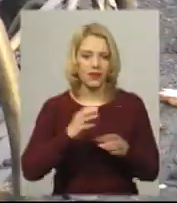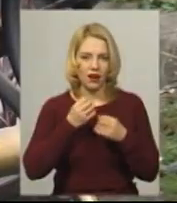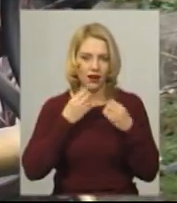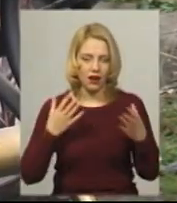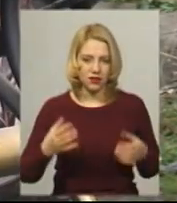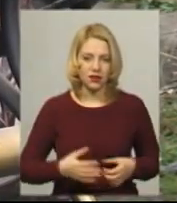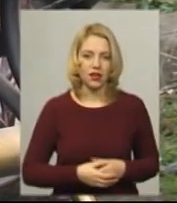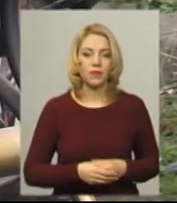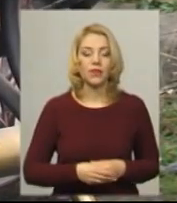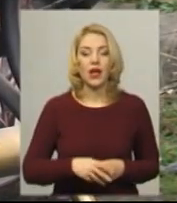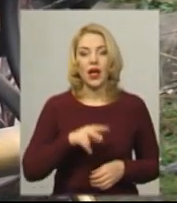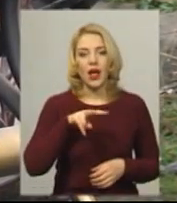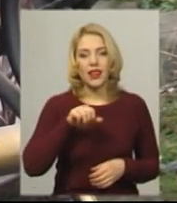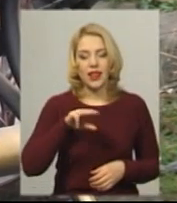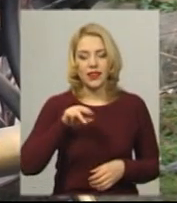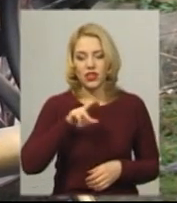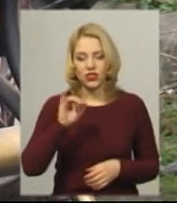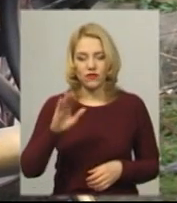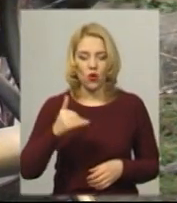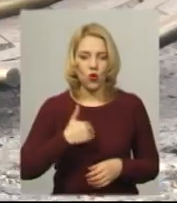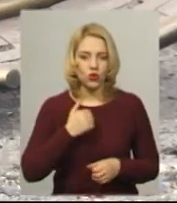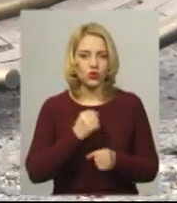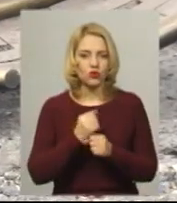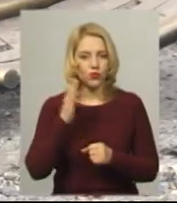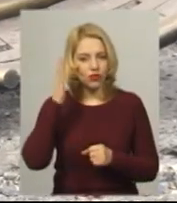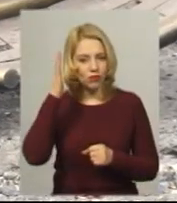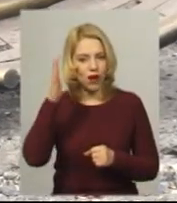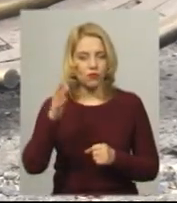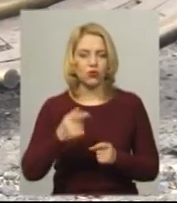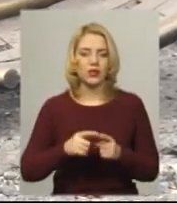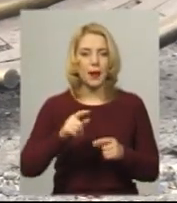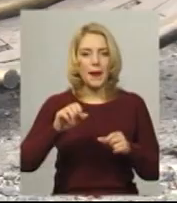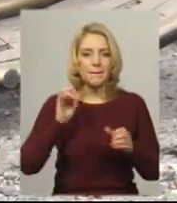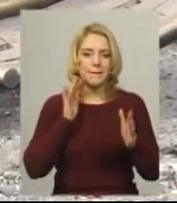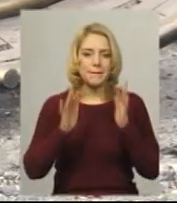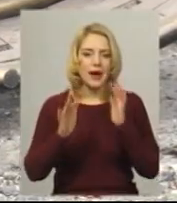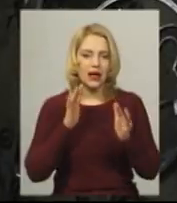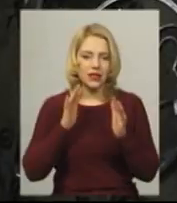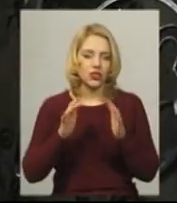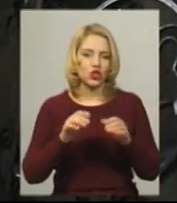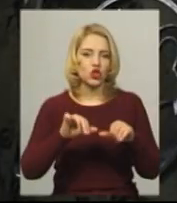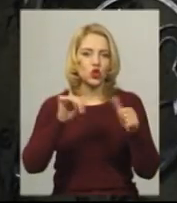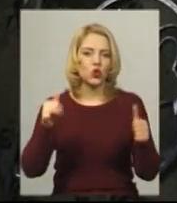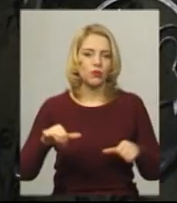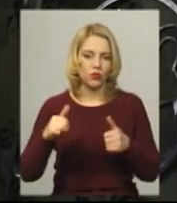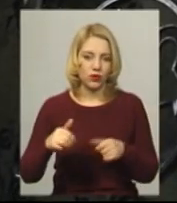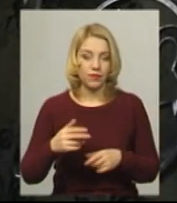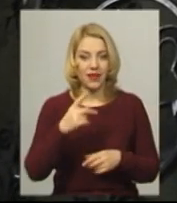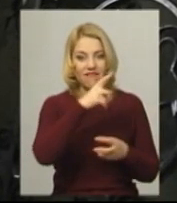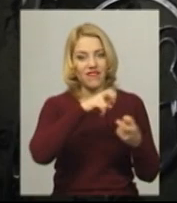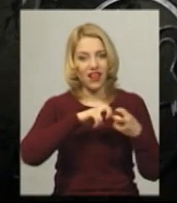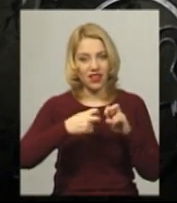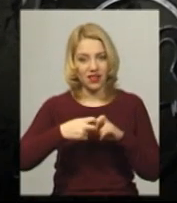колегами створити у Литичеві парк кованих скульптур на зразок тих, що і у Івано-Франківську, Донецьку та Рівному. «Традицію задало перше місто – Франківське.